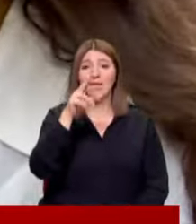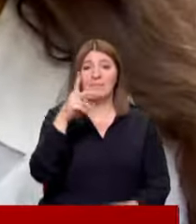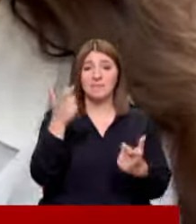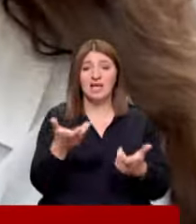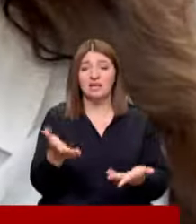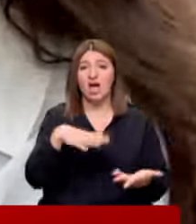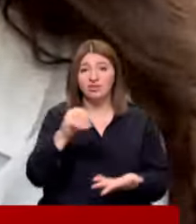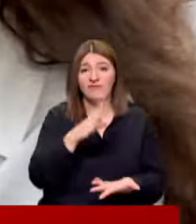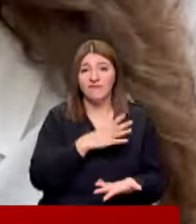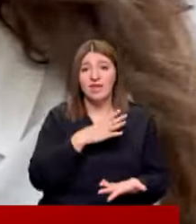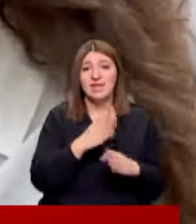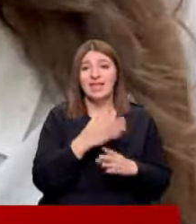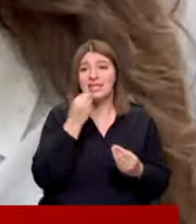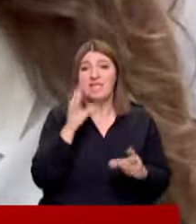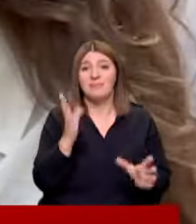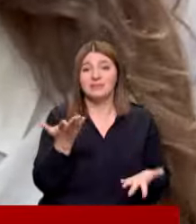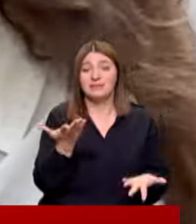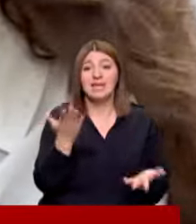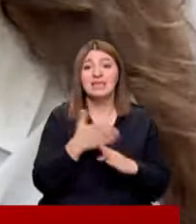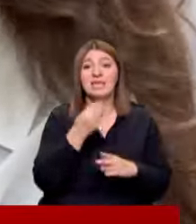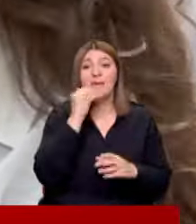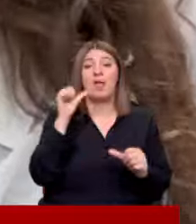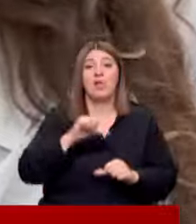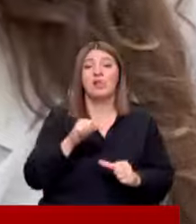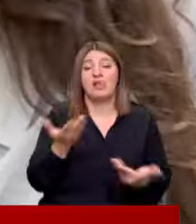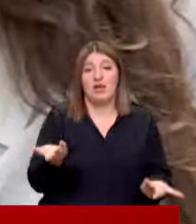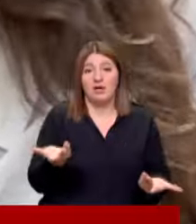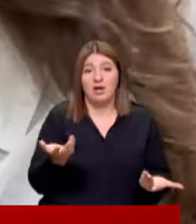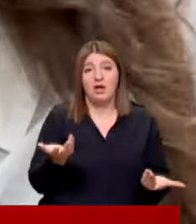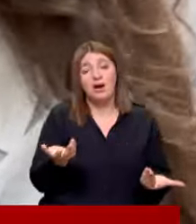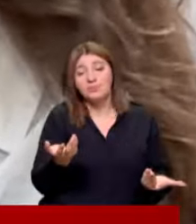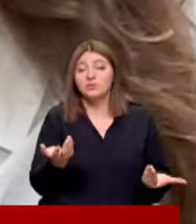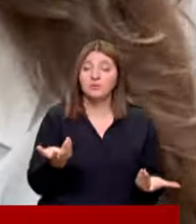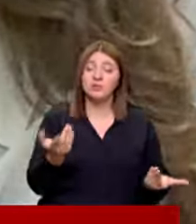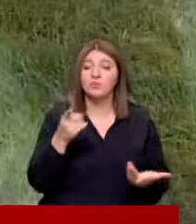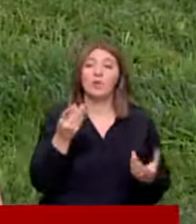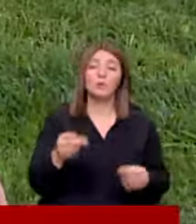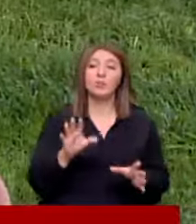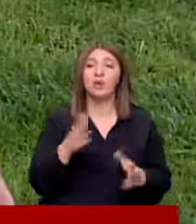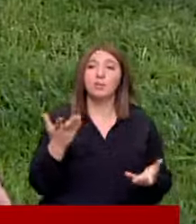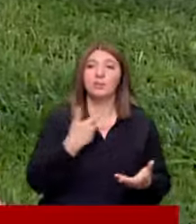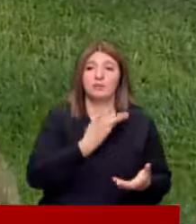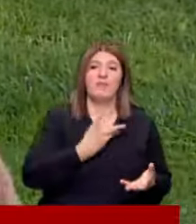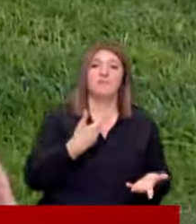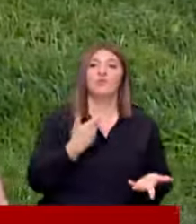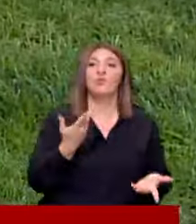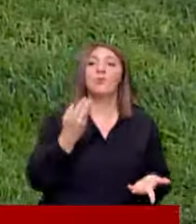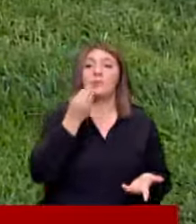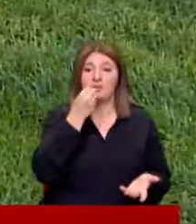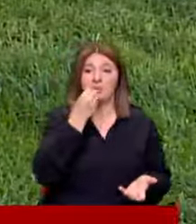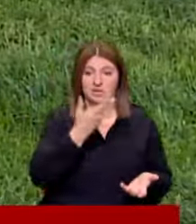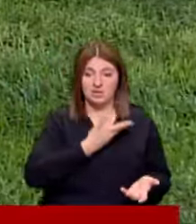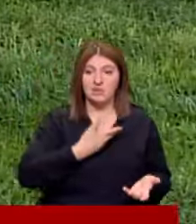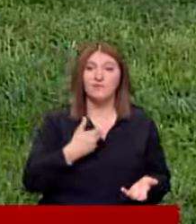bir ülkedeyse her şey var Niye yemesin insanlar niye yemesin yani Ama maalesef bu olmuyor Tabii ki seviyoruz Yemeği de